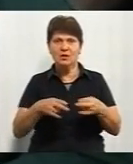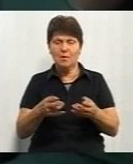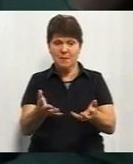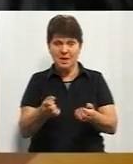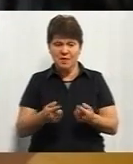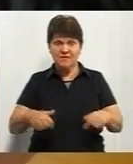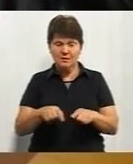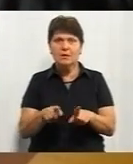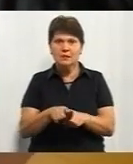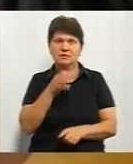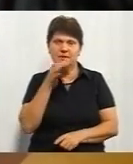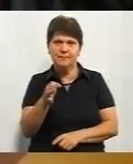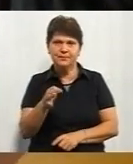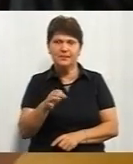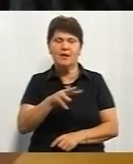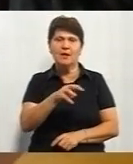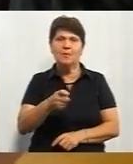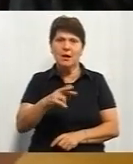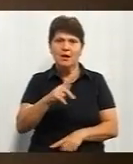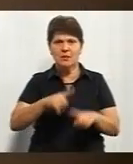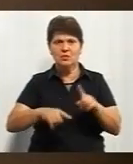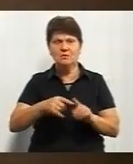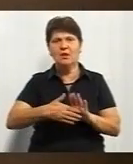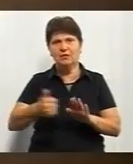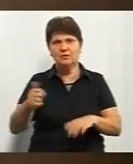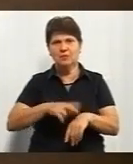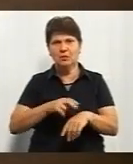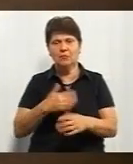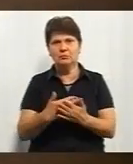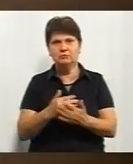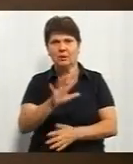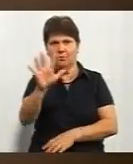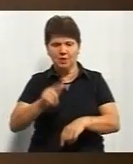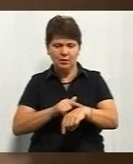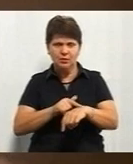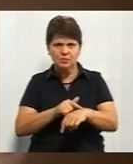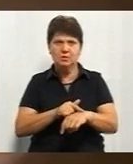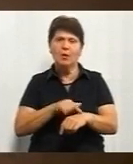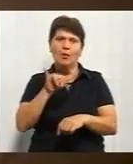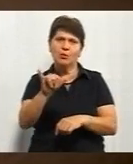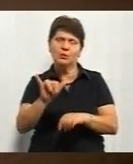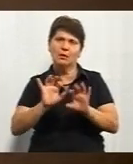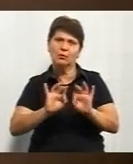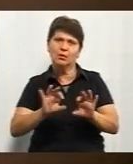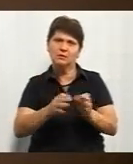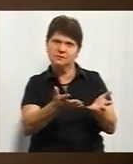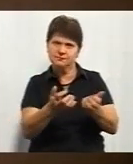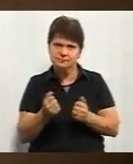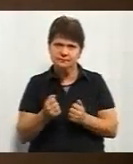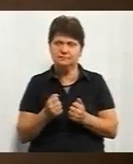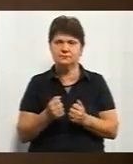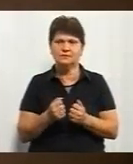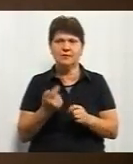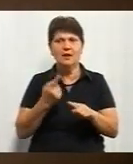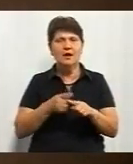сказав. Майя з родичами викликали поліцію. Близько п'яти годин вимагали відібрати у них пояснення. Оце, що